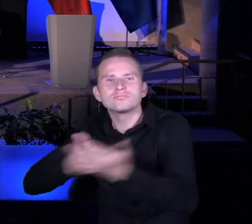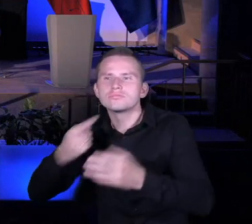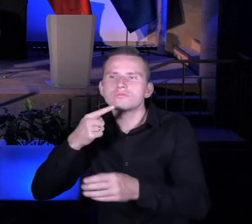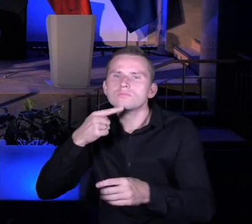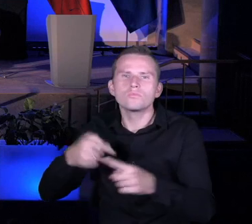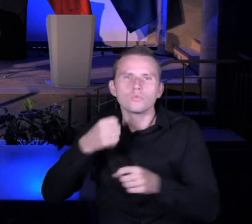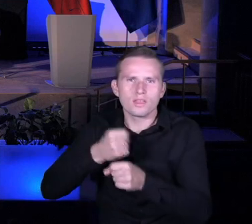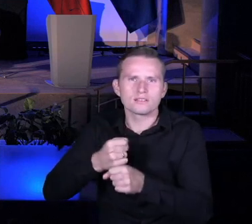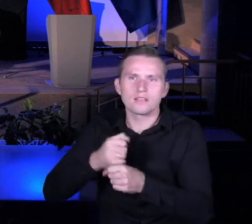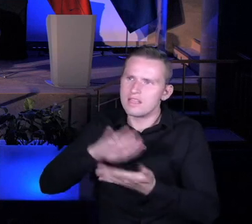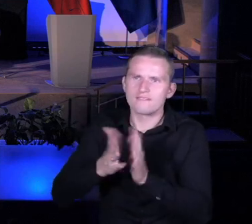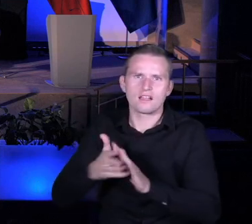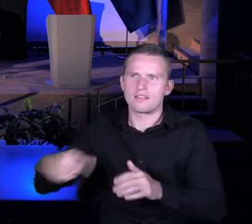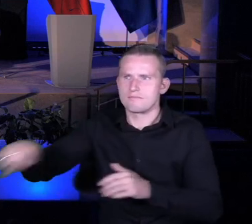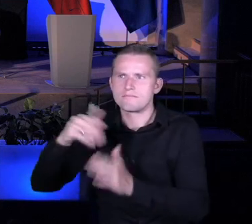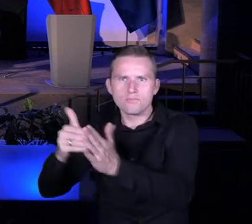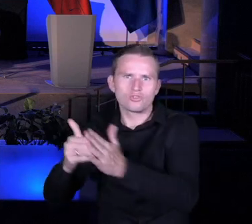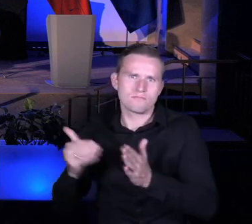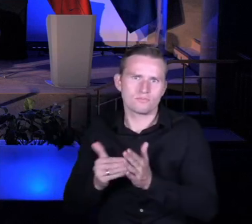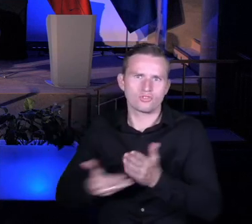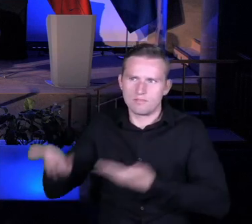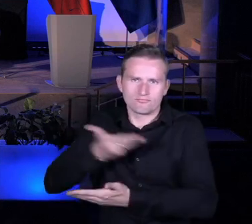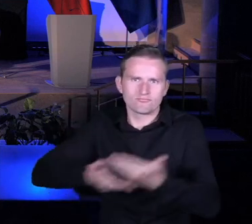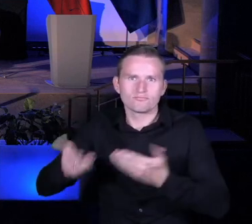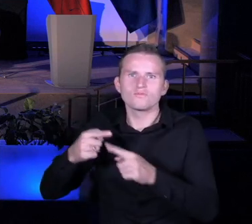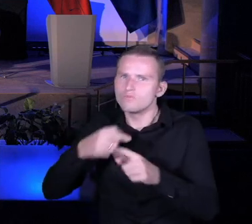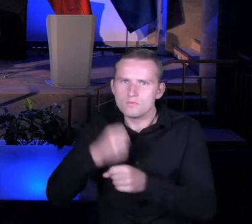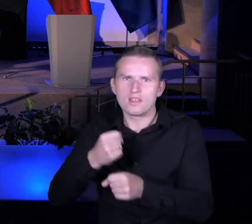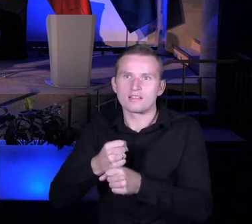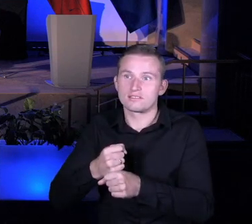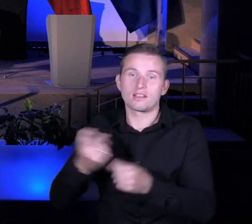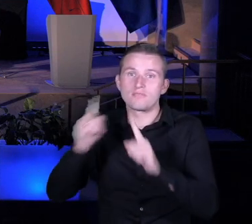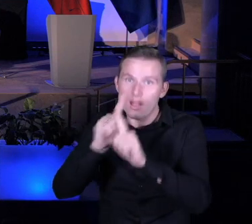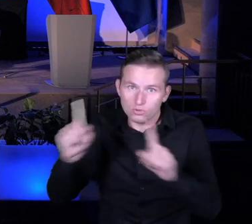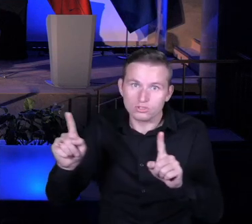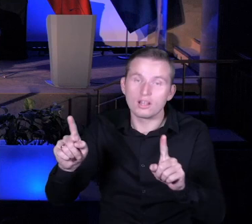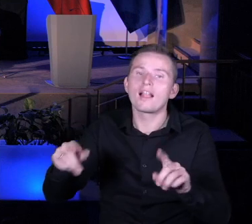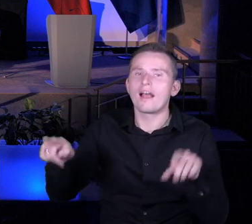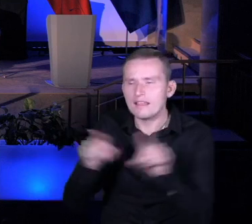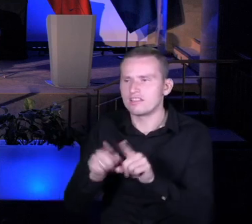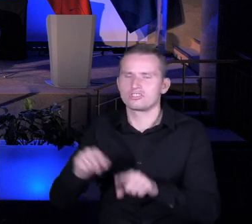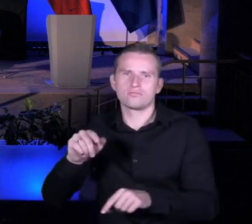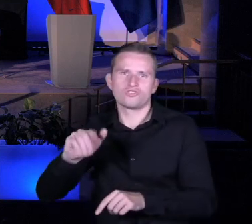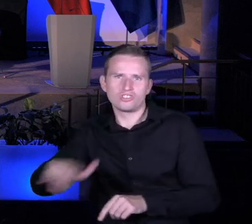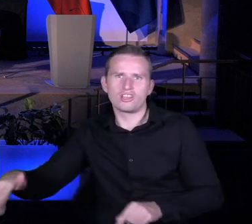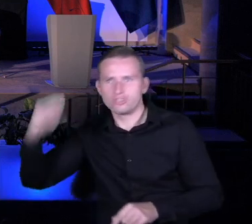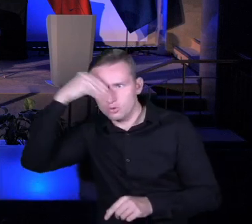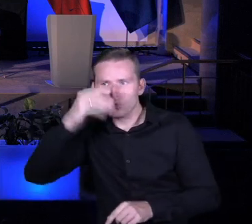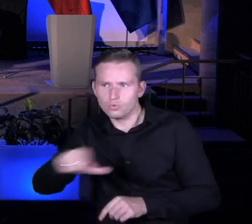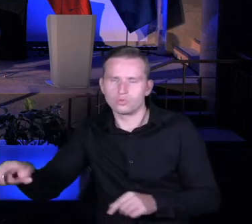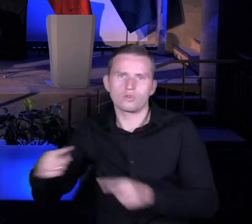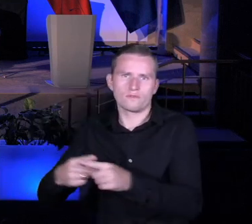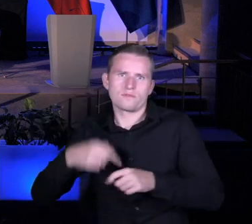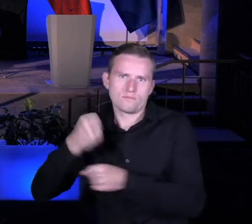wewnątrz, grona, ale to dotyczy też współpracy z dziećmi, z uczniami. Dzisiaj możemy tworzyć wspaniałe